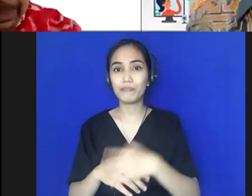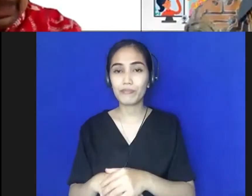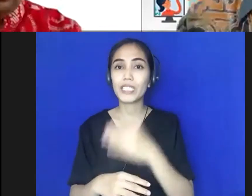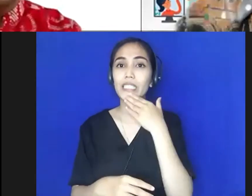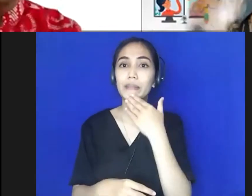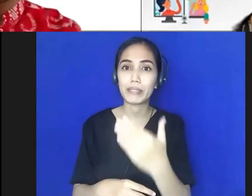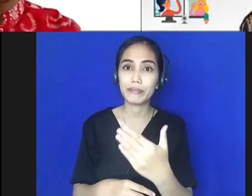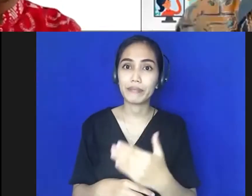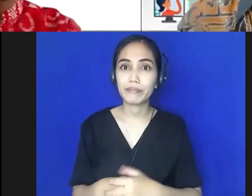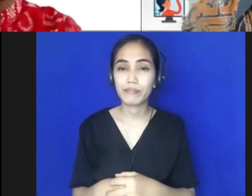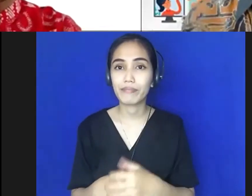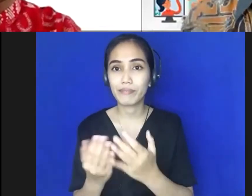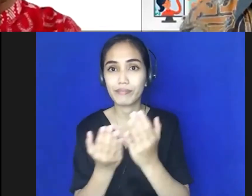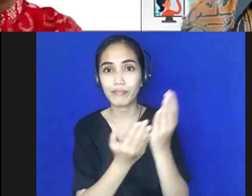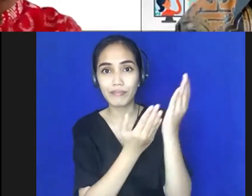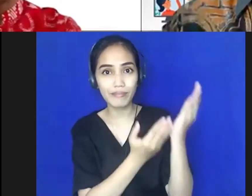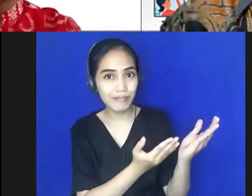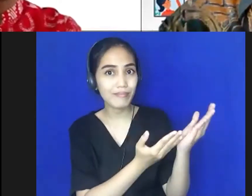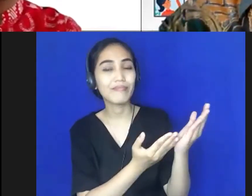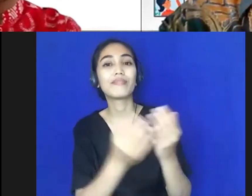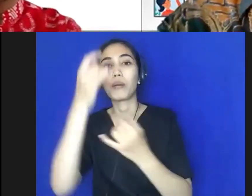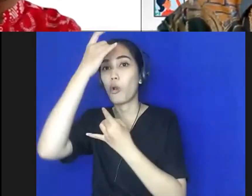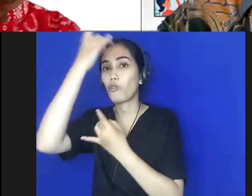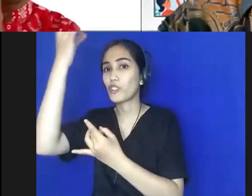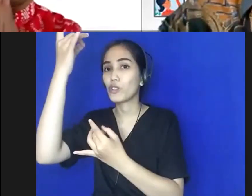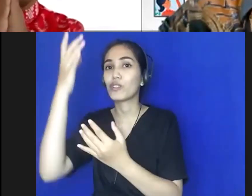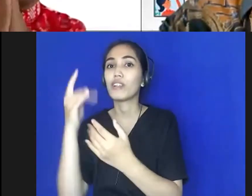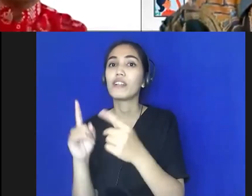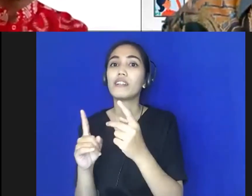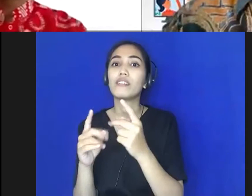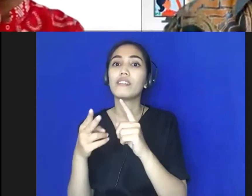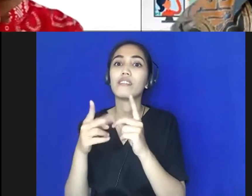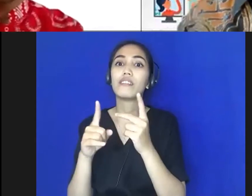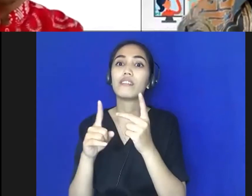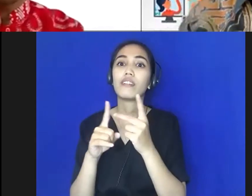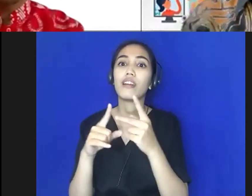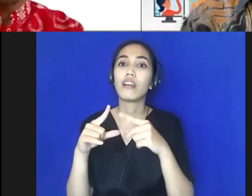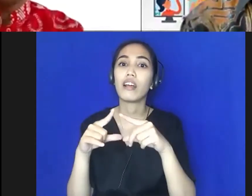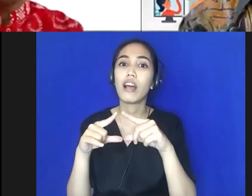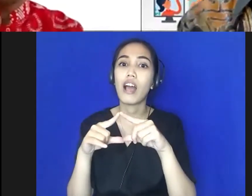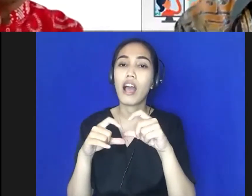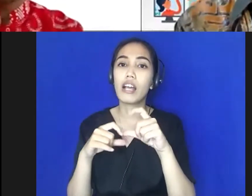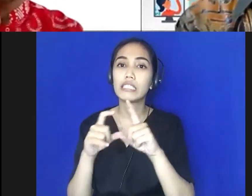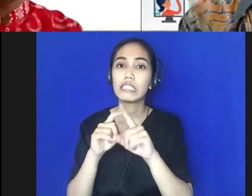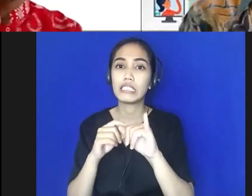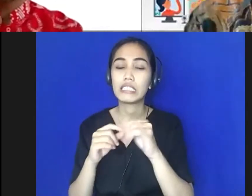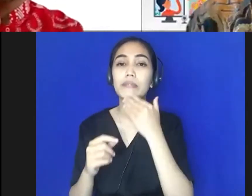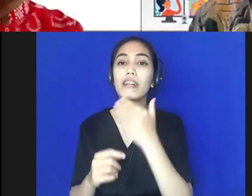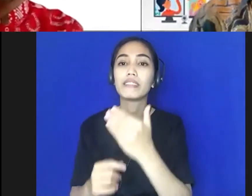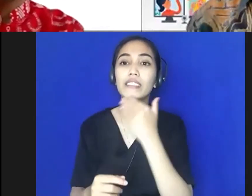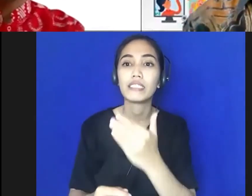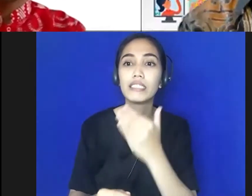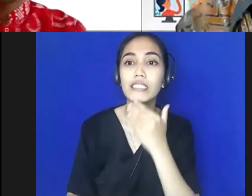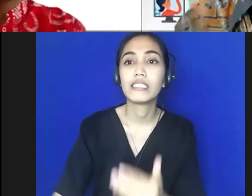bersama ini kami berikan kesempatan kepada Prof. Hasli. Terima kasih Pak Prima, terima kasih